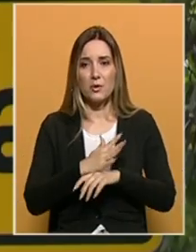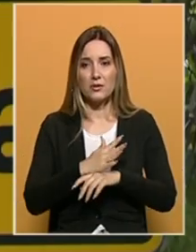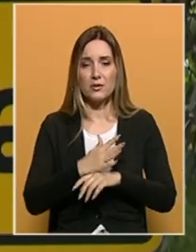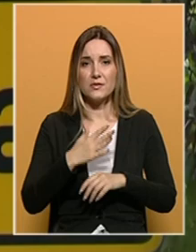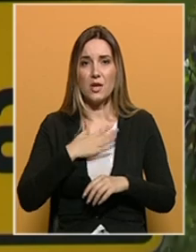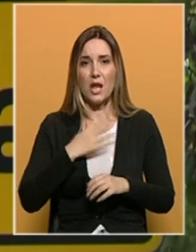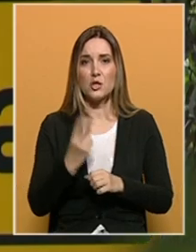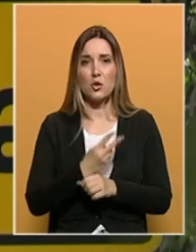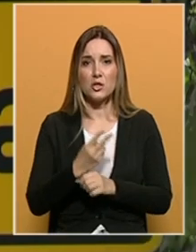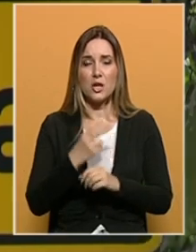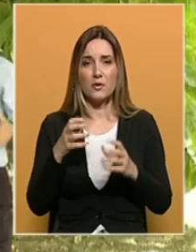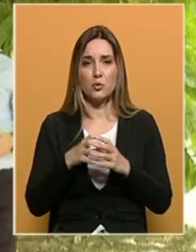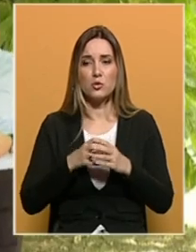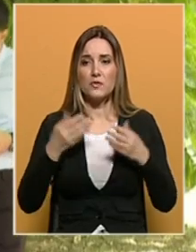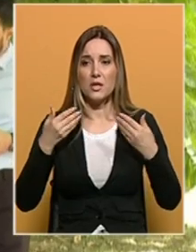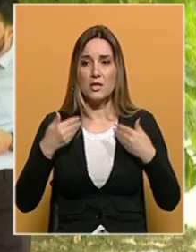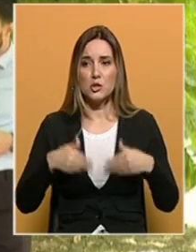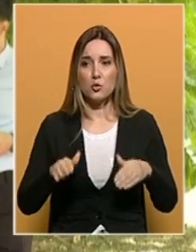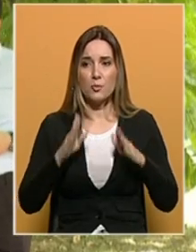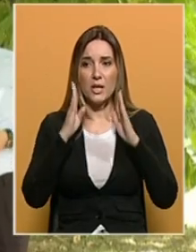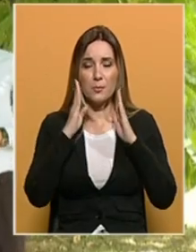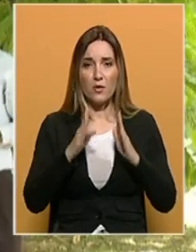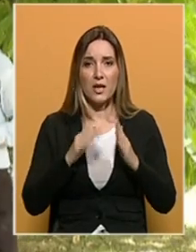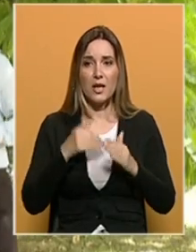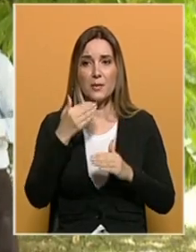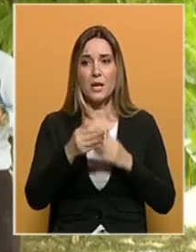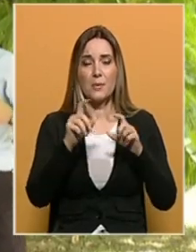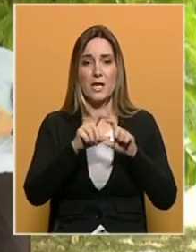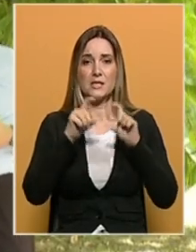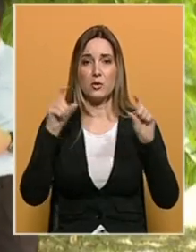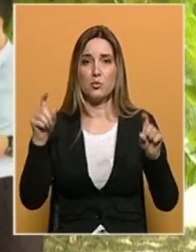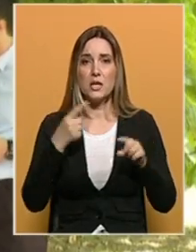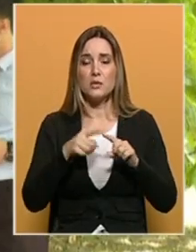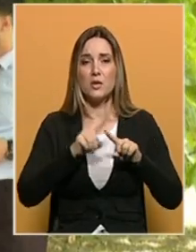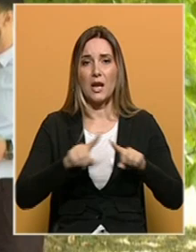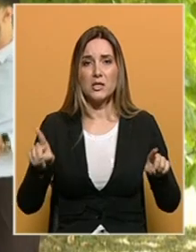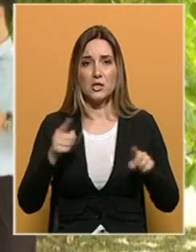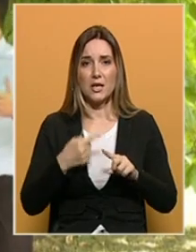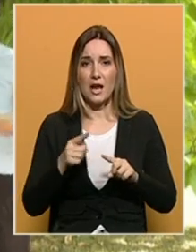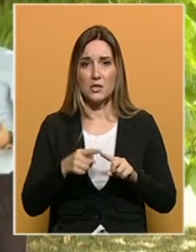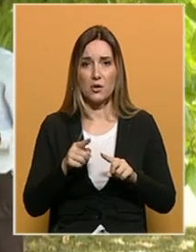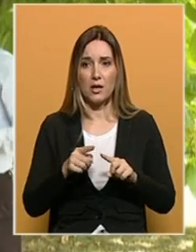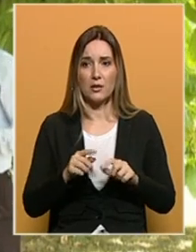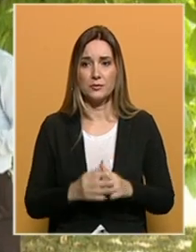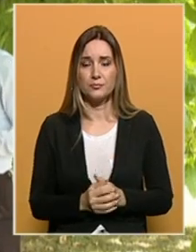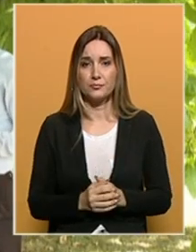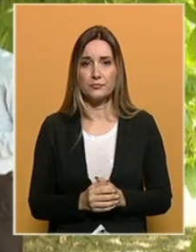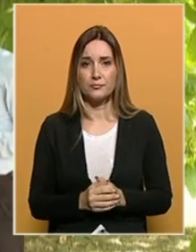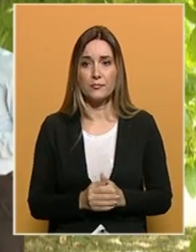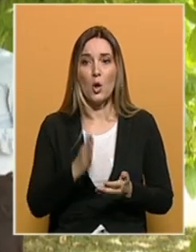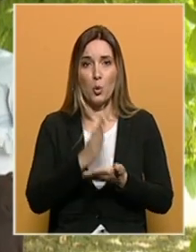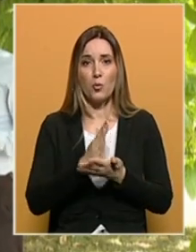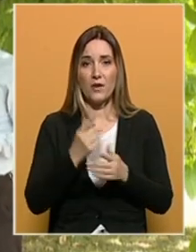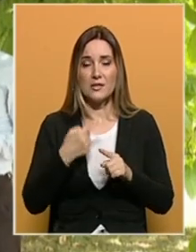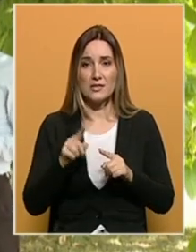državi, društvu, izgubili povjerenje prema institucijama, iz različitih razloga. Globalizacija je... Al uvijek s razlogom. Al